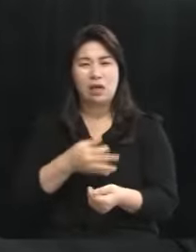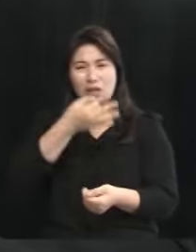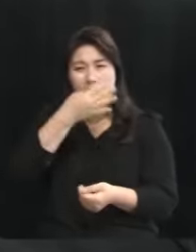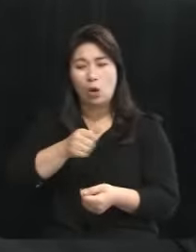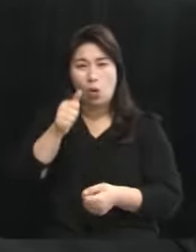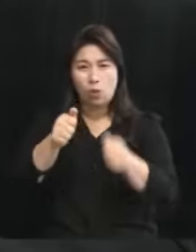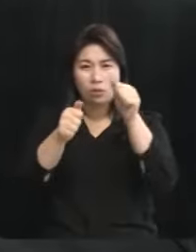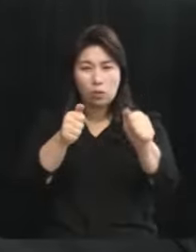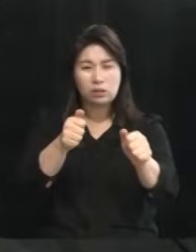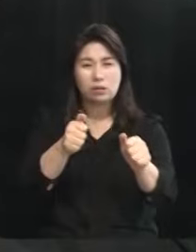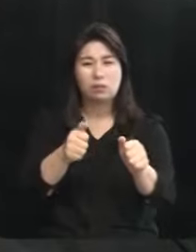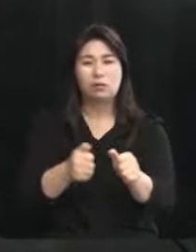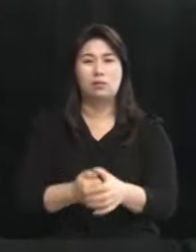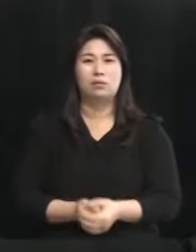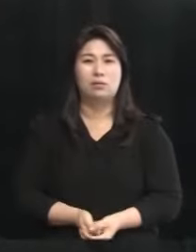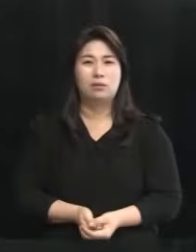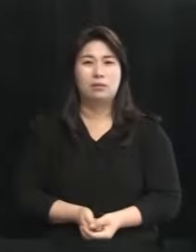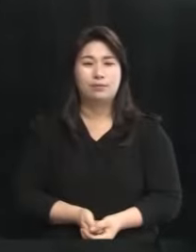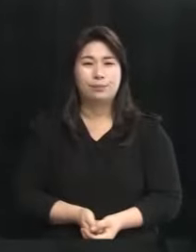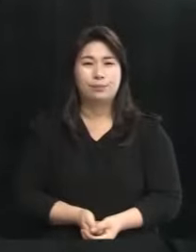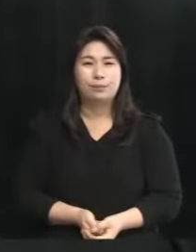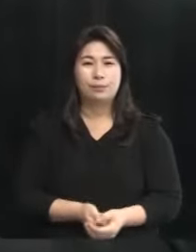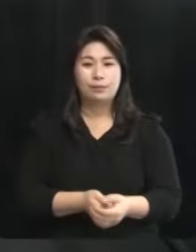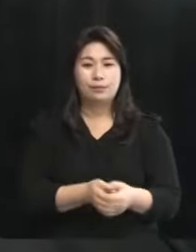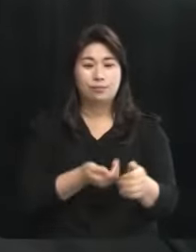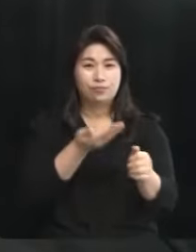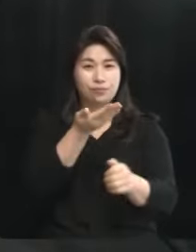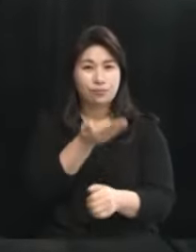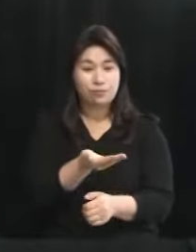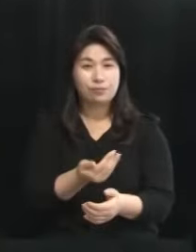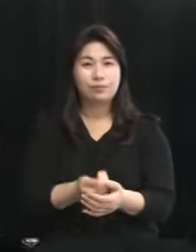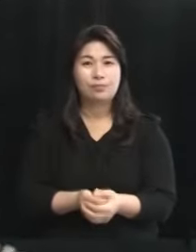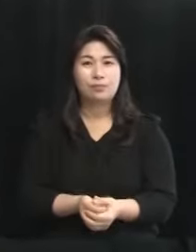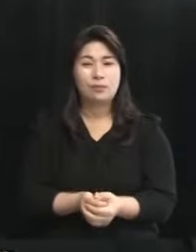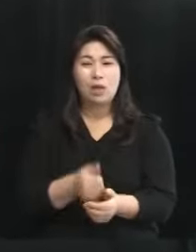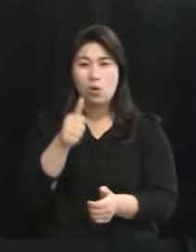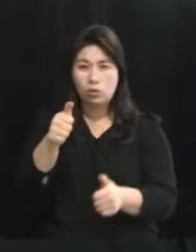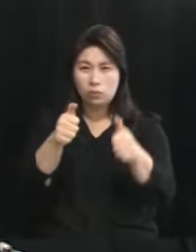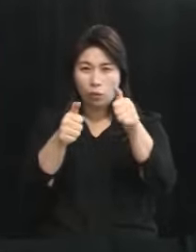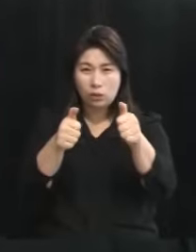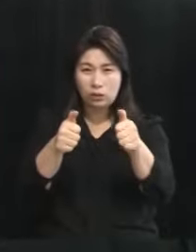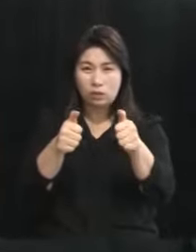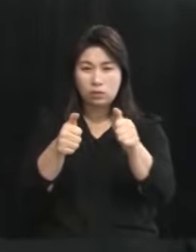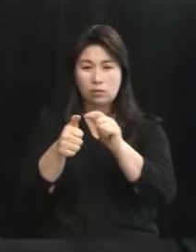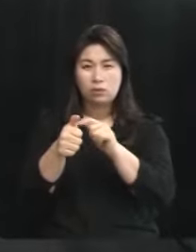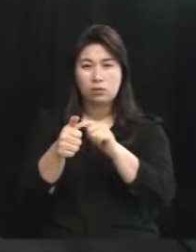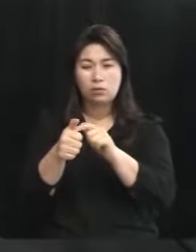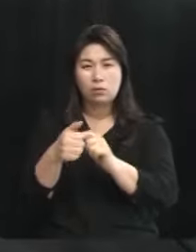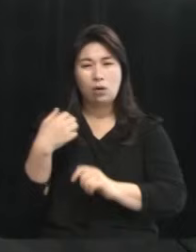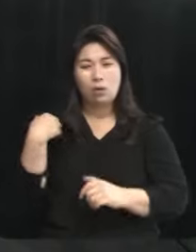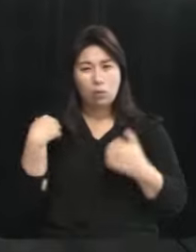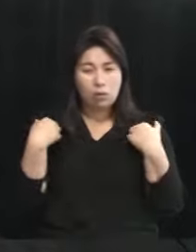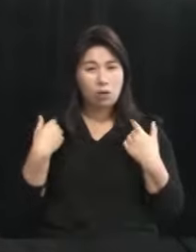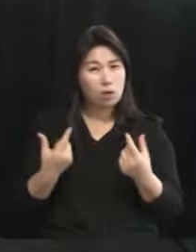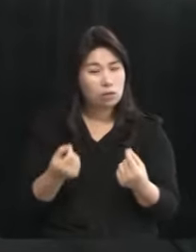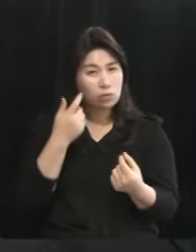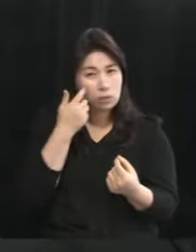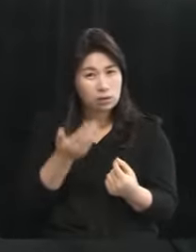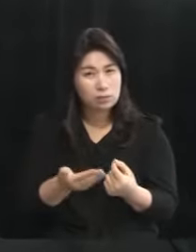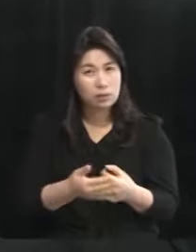50이라고 해도 과언이 아닌데요 김한규 후보님께서는 이 50대 50의 무게가 같다고 생각하십니까?